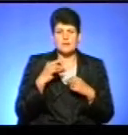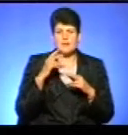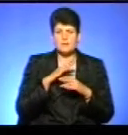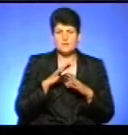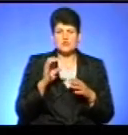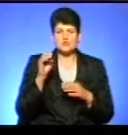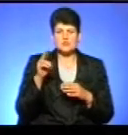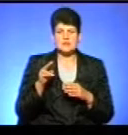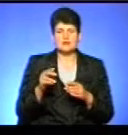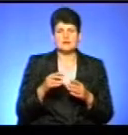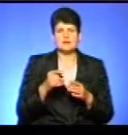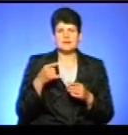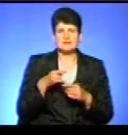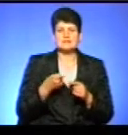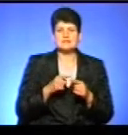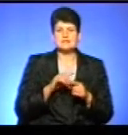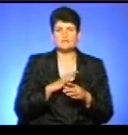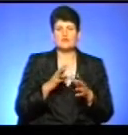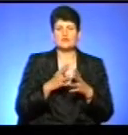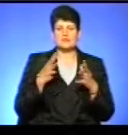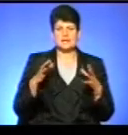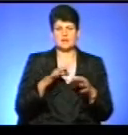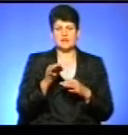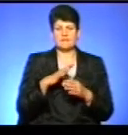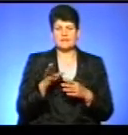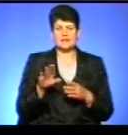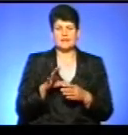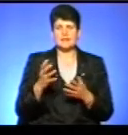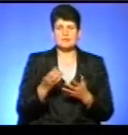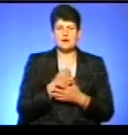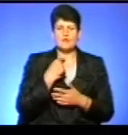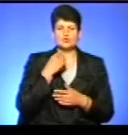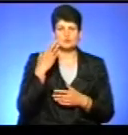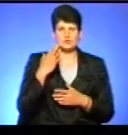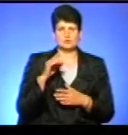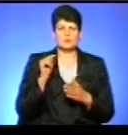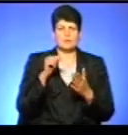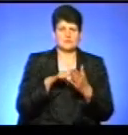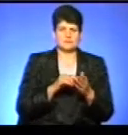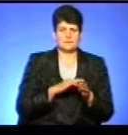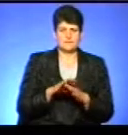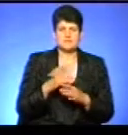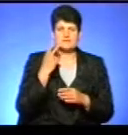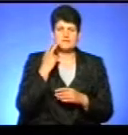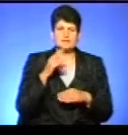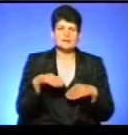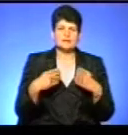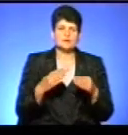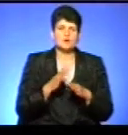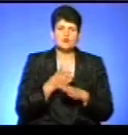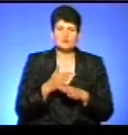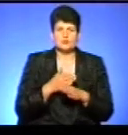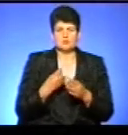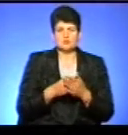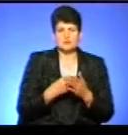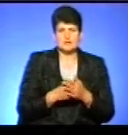соціальне таксі – це був великий проєкт, і він не набрав достатню кількість голосів для того, щоб його попасти на реалізацію. Ми завжди даємо розподіл бюджету за таким,